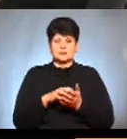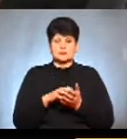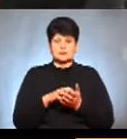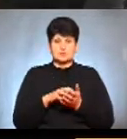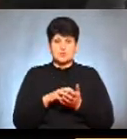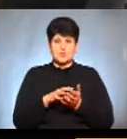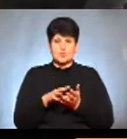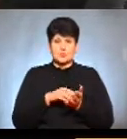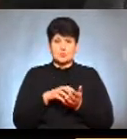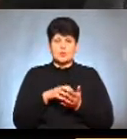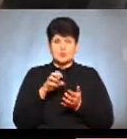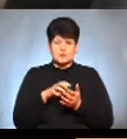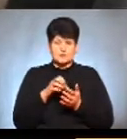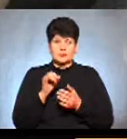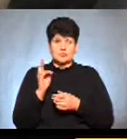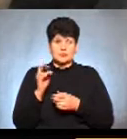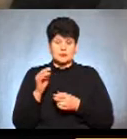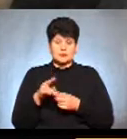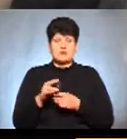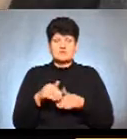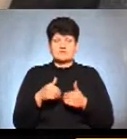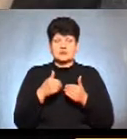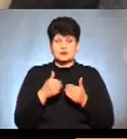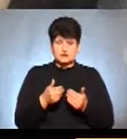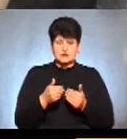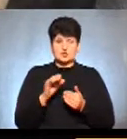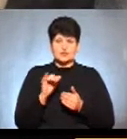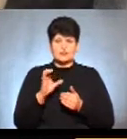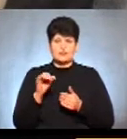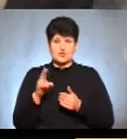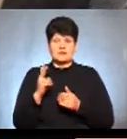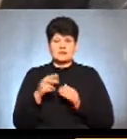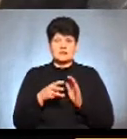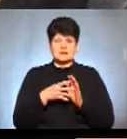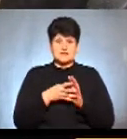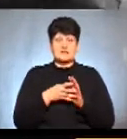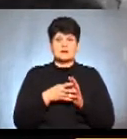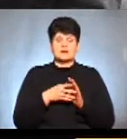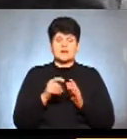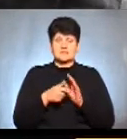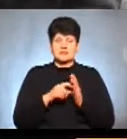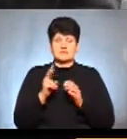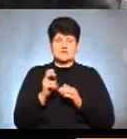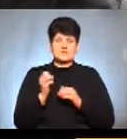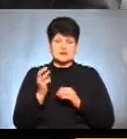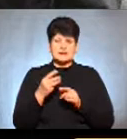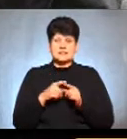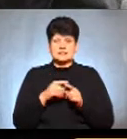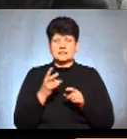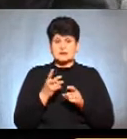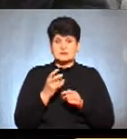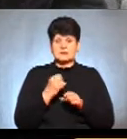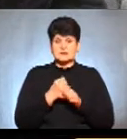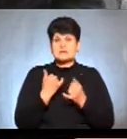копію, ідентифікаційний номер і звернутися з Суворова, 29, кабінет, 213. Це треба зробити вже